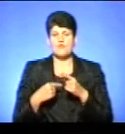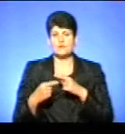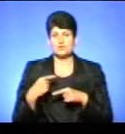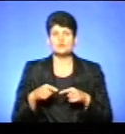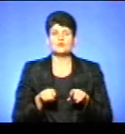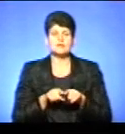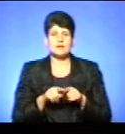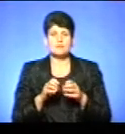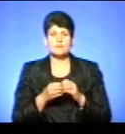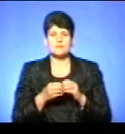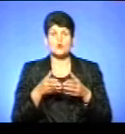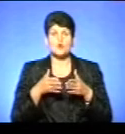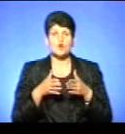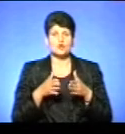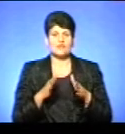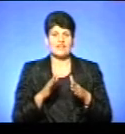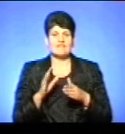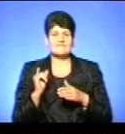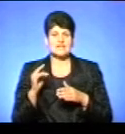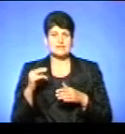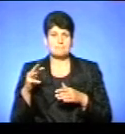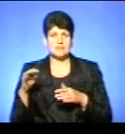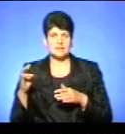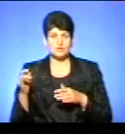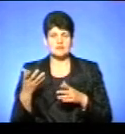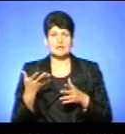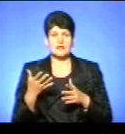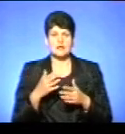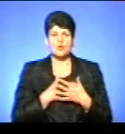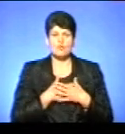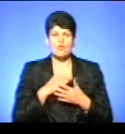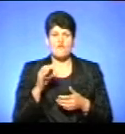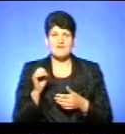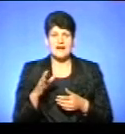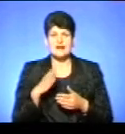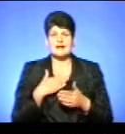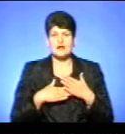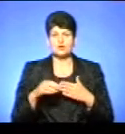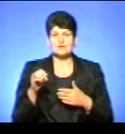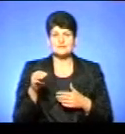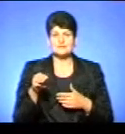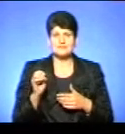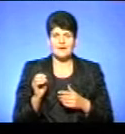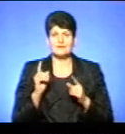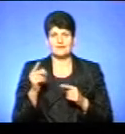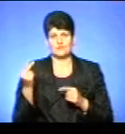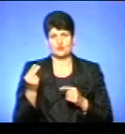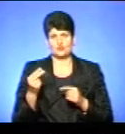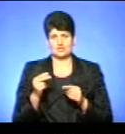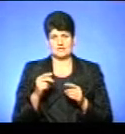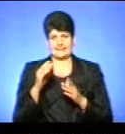проблеми про родовий відмінок, де пропонується любови, радости, але тільки у художніх текстах.